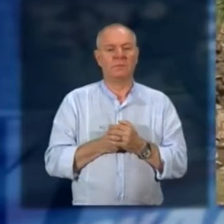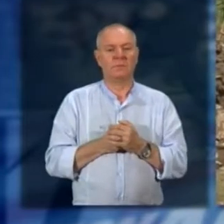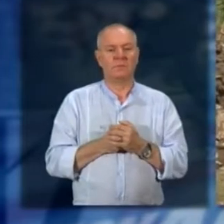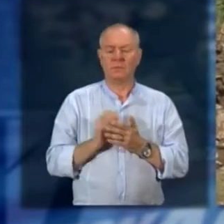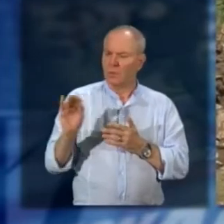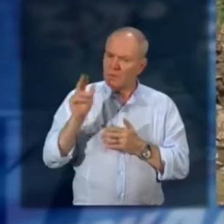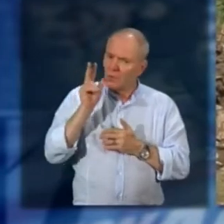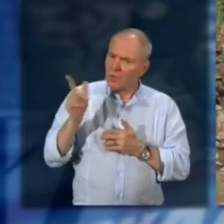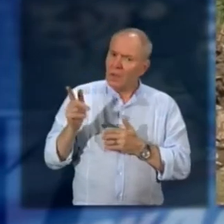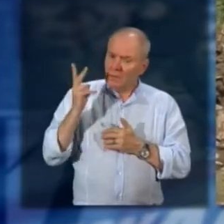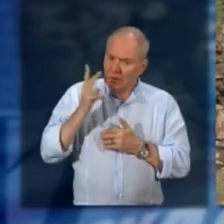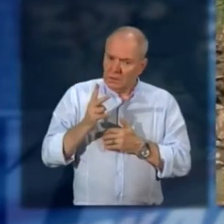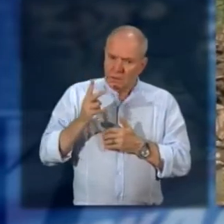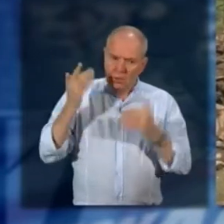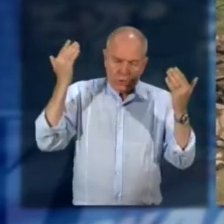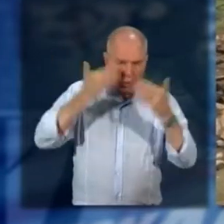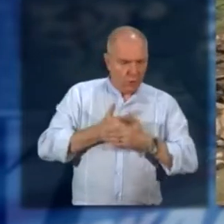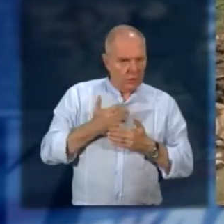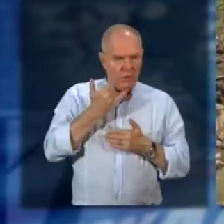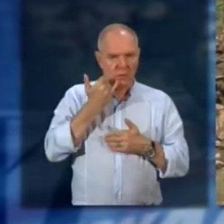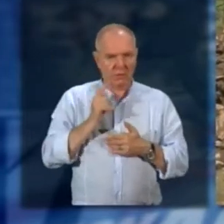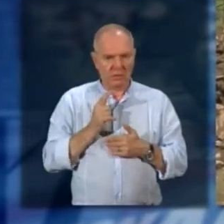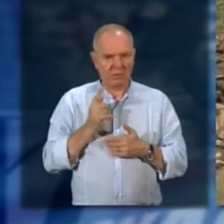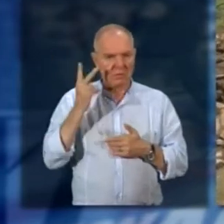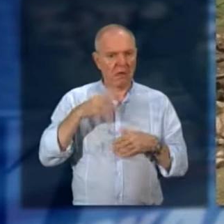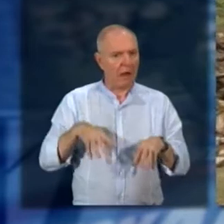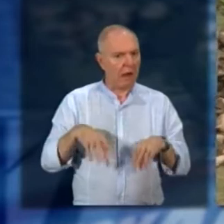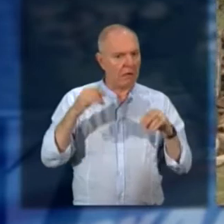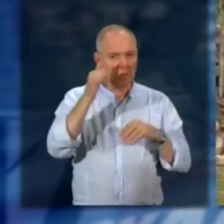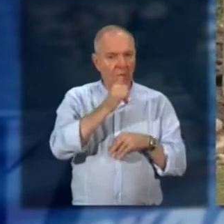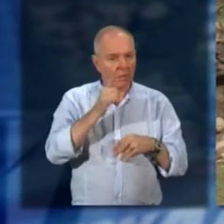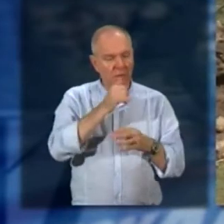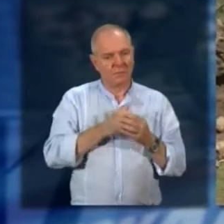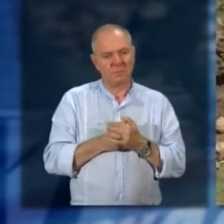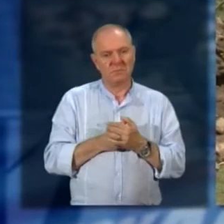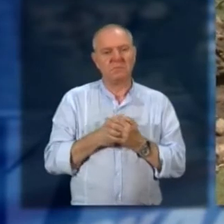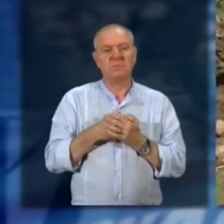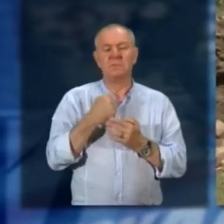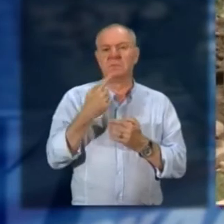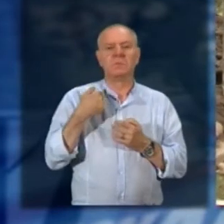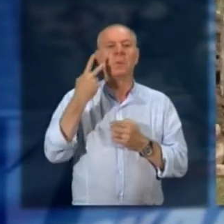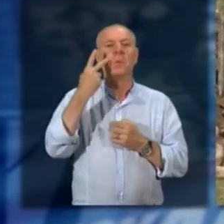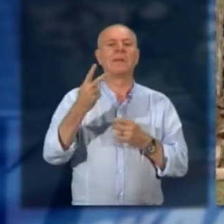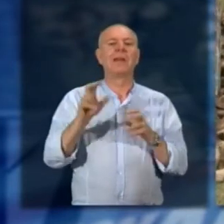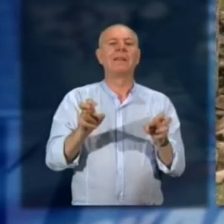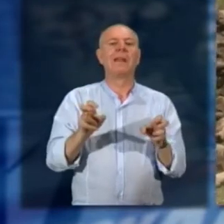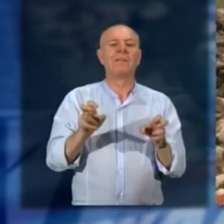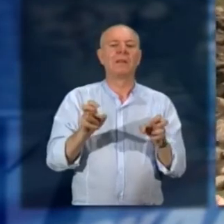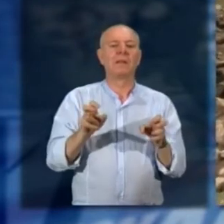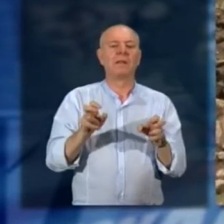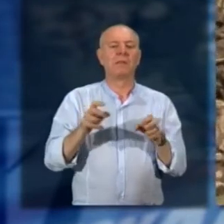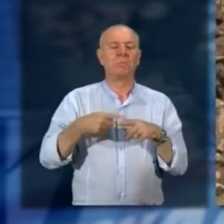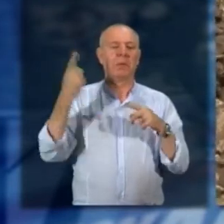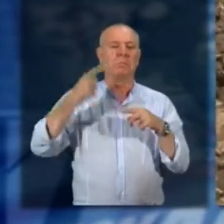notte molto complicata, anche se all'inizio non avevate sentito niente. No, guardavo la televisione, saltava sempre il salvavizio,